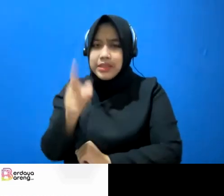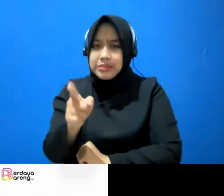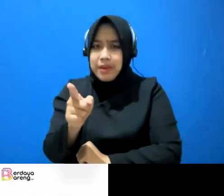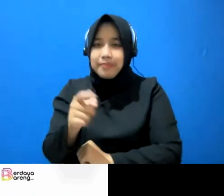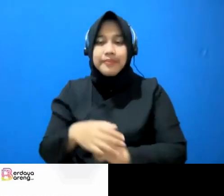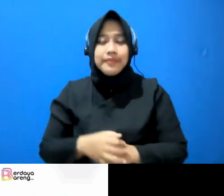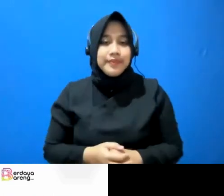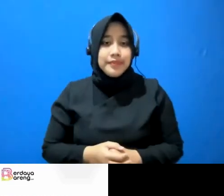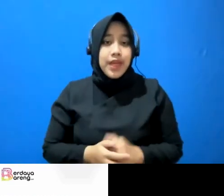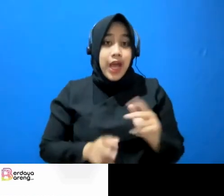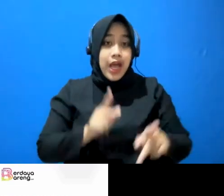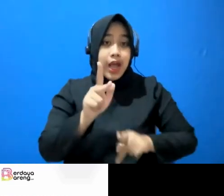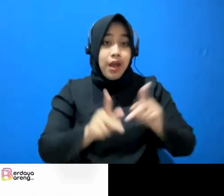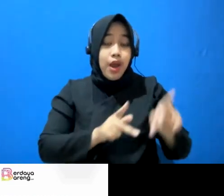kita